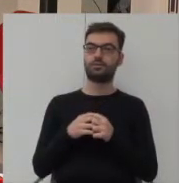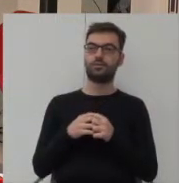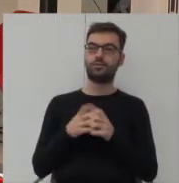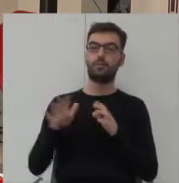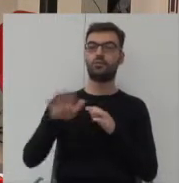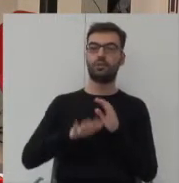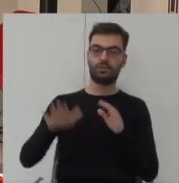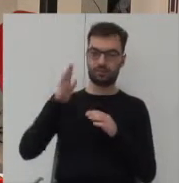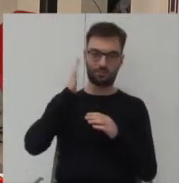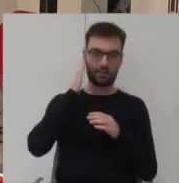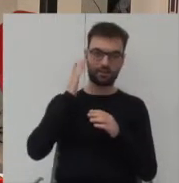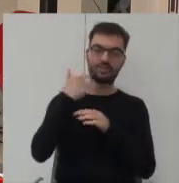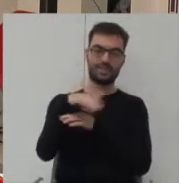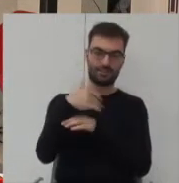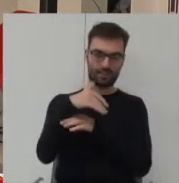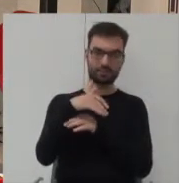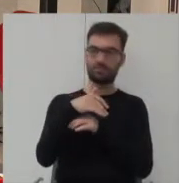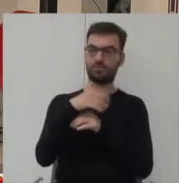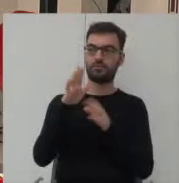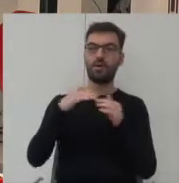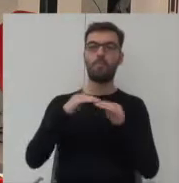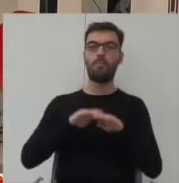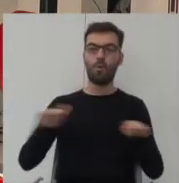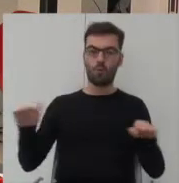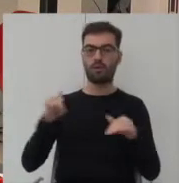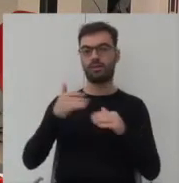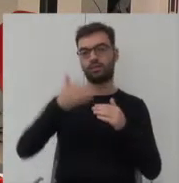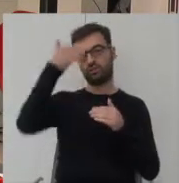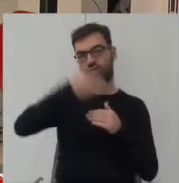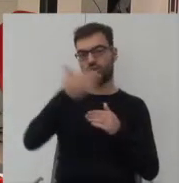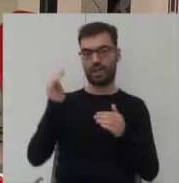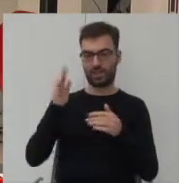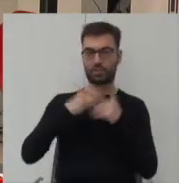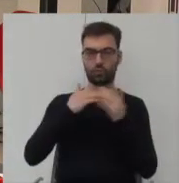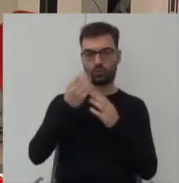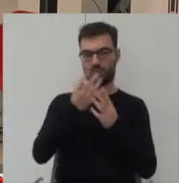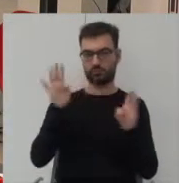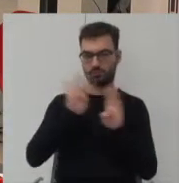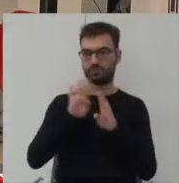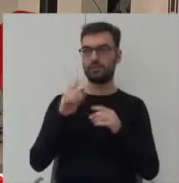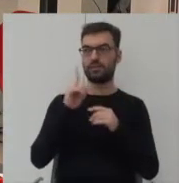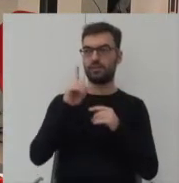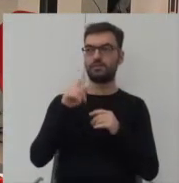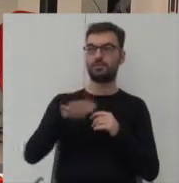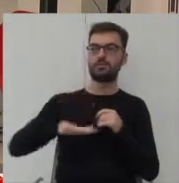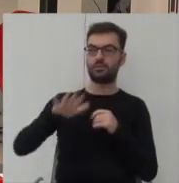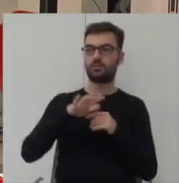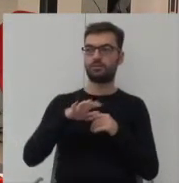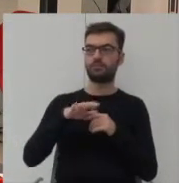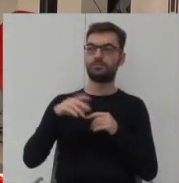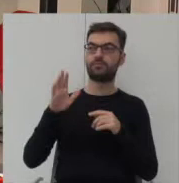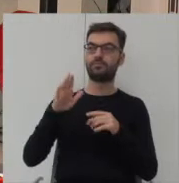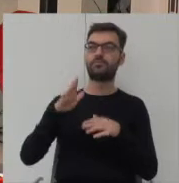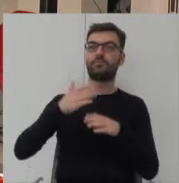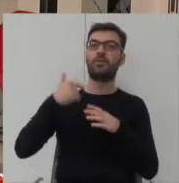przestrzeń zewnętrzną podłogę i ściany konstrukcyjne a która jest wypełniana w